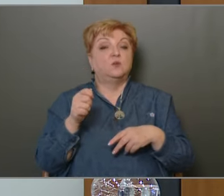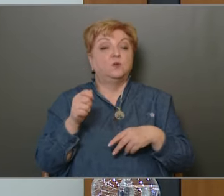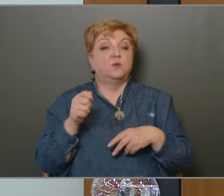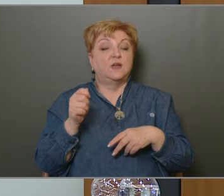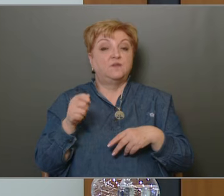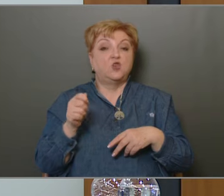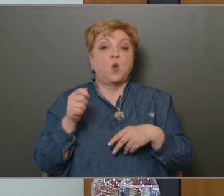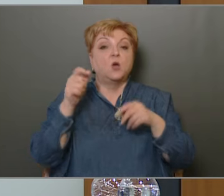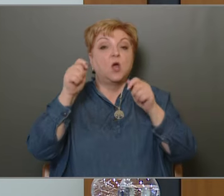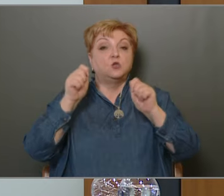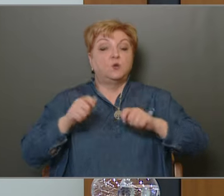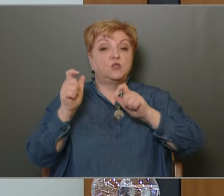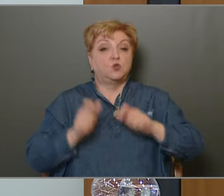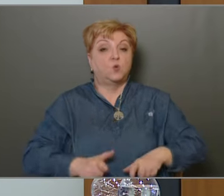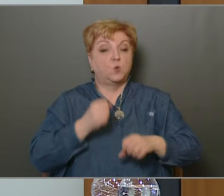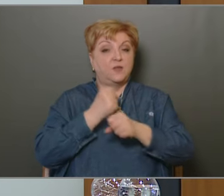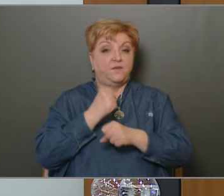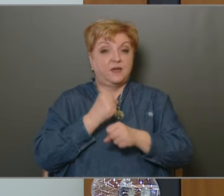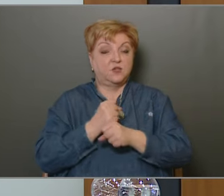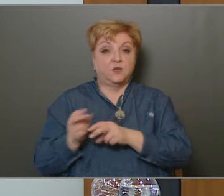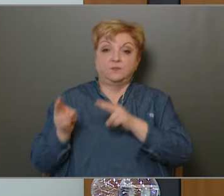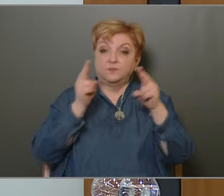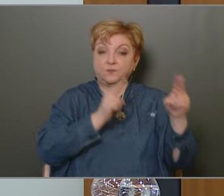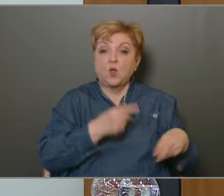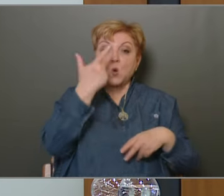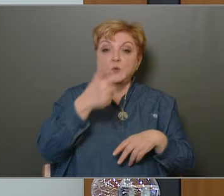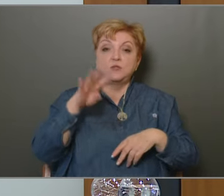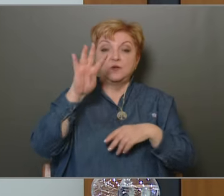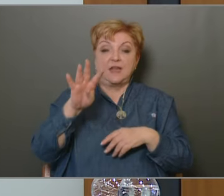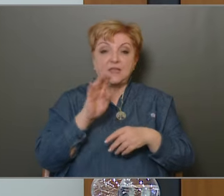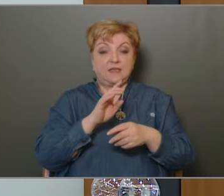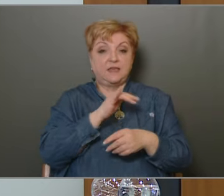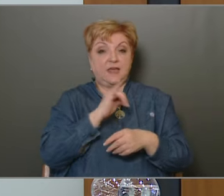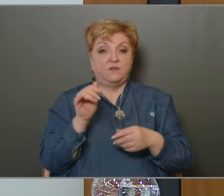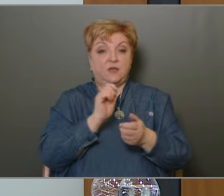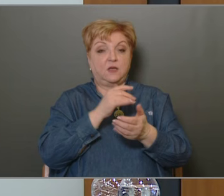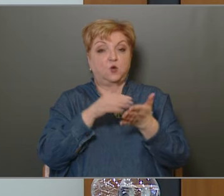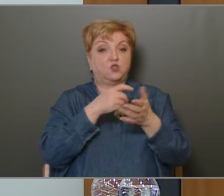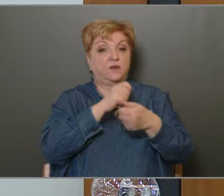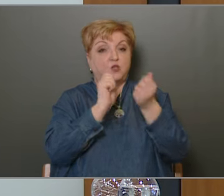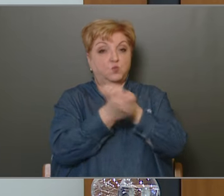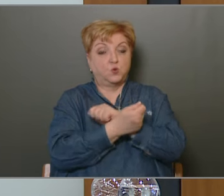tevékenységét. Rátérve a 24. évi költségvetés módosítására,